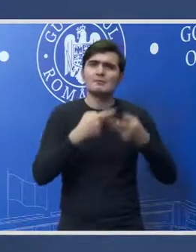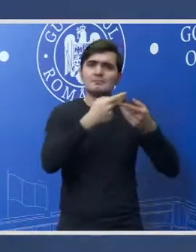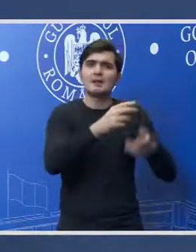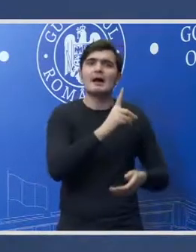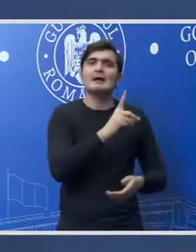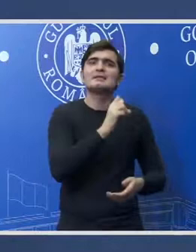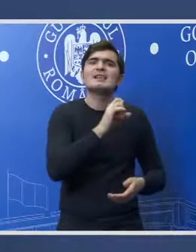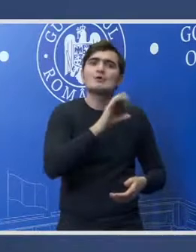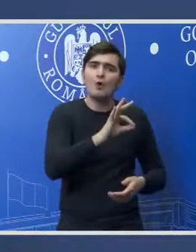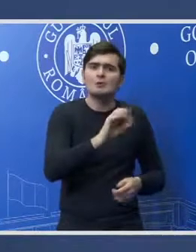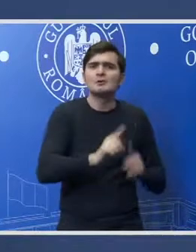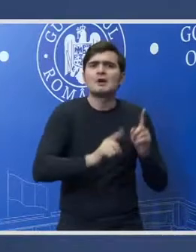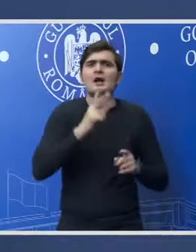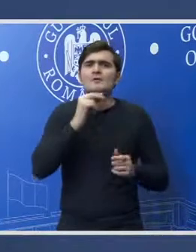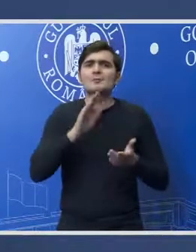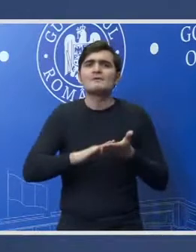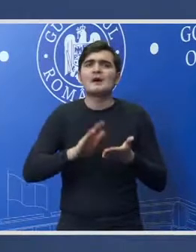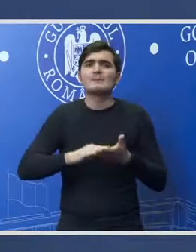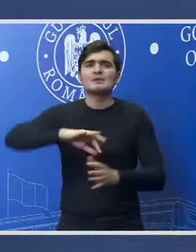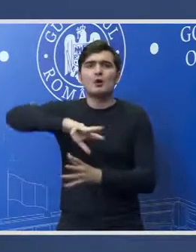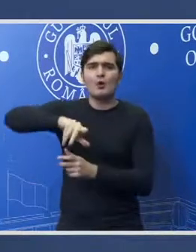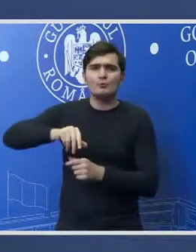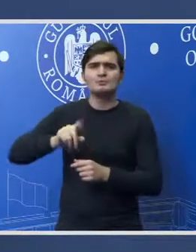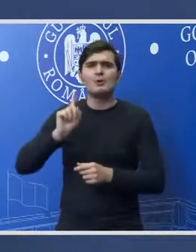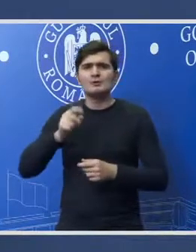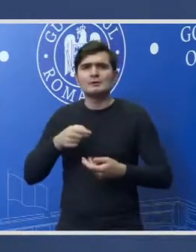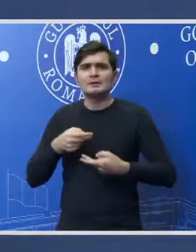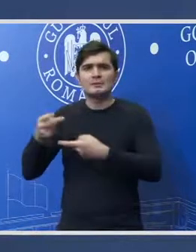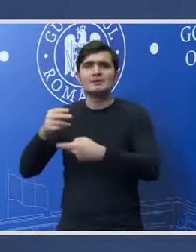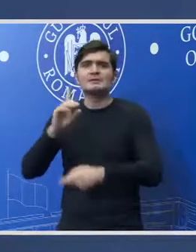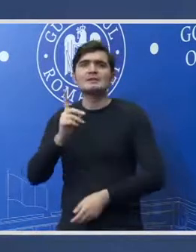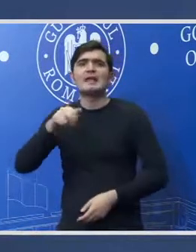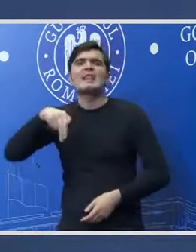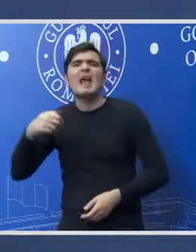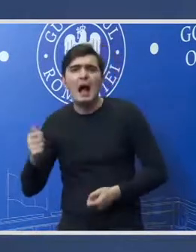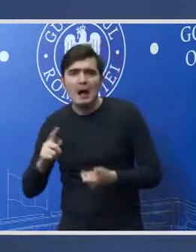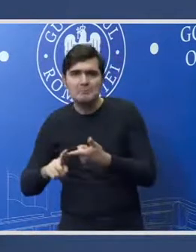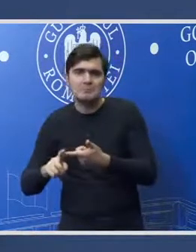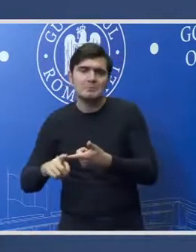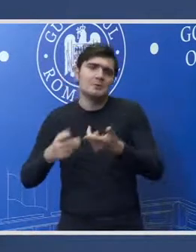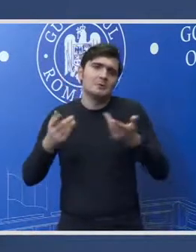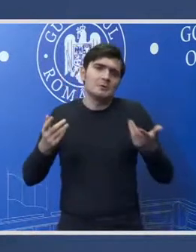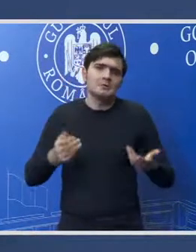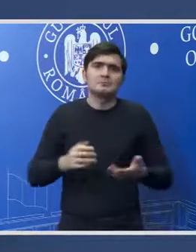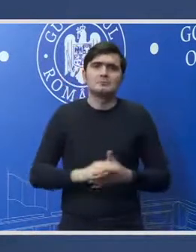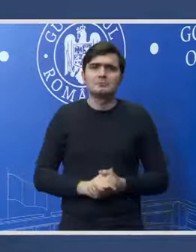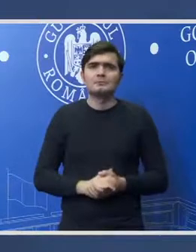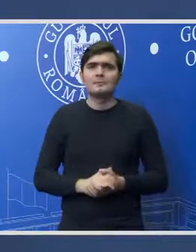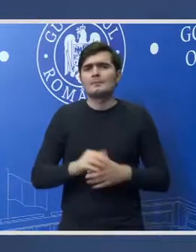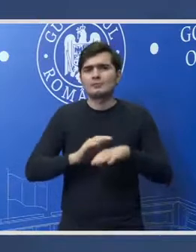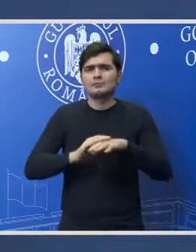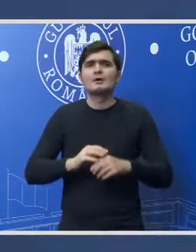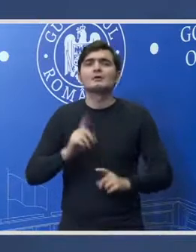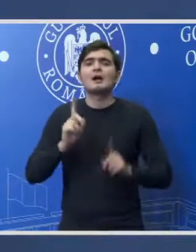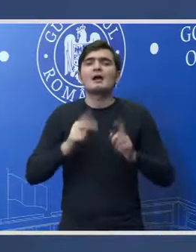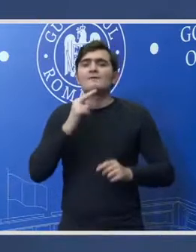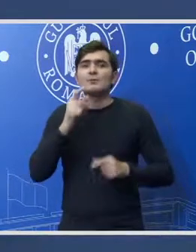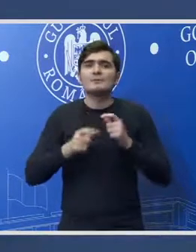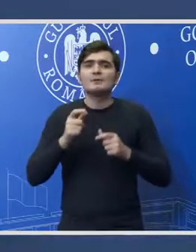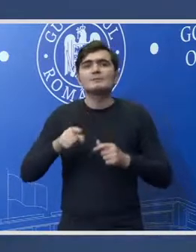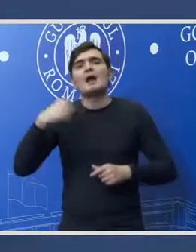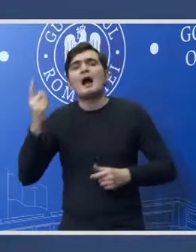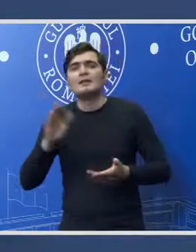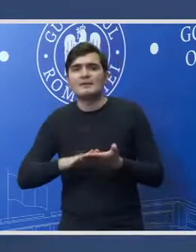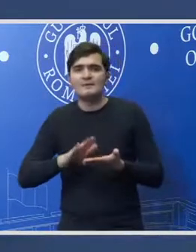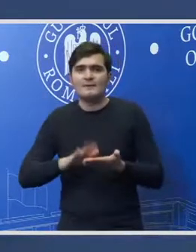DICOT dacă este vorba de fapte de corupție vor fi trimise la DNA dacă este vorba pardon dacă este vorba de alte